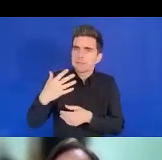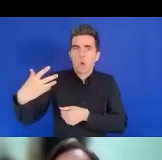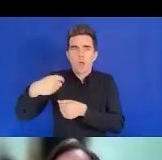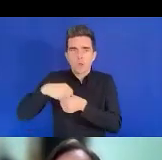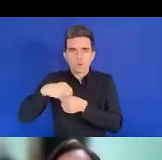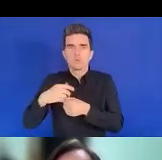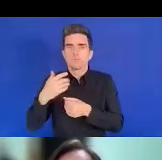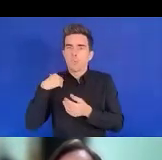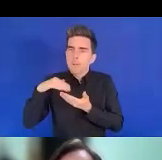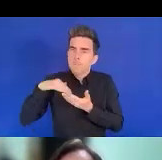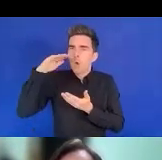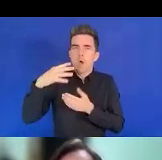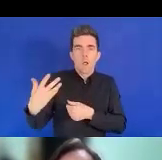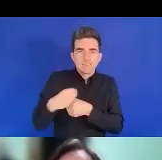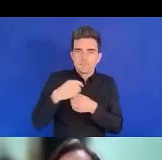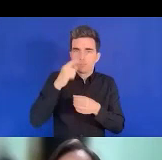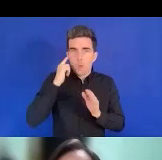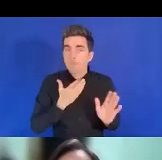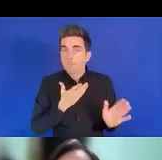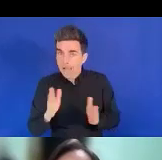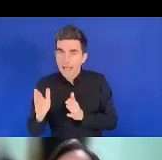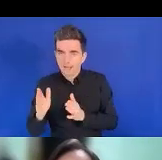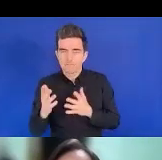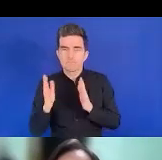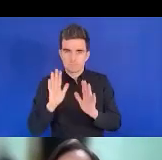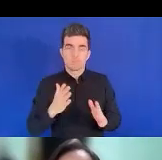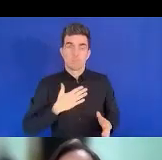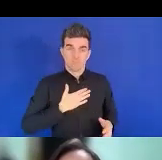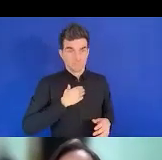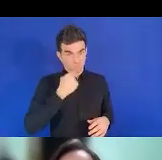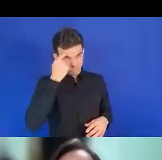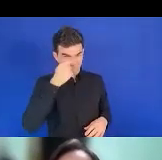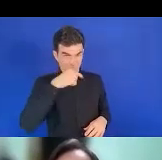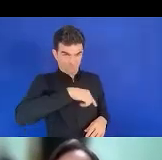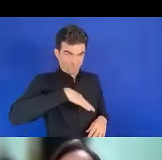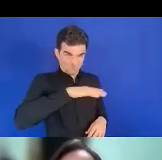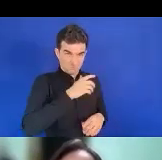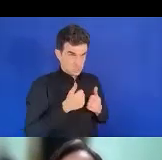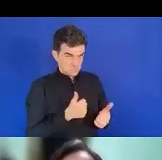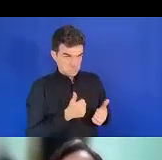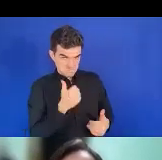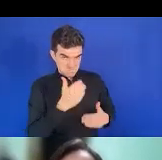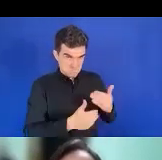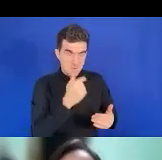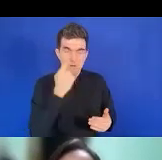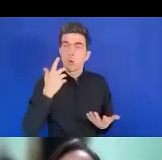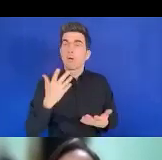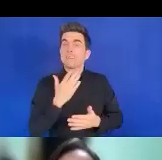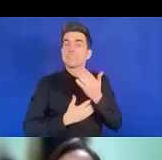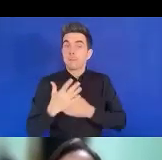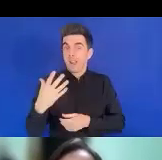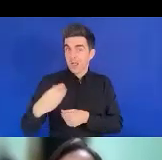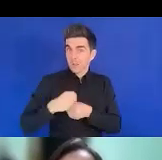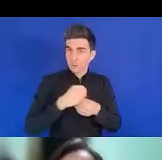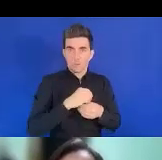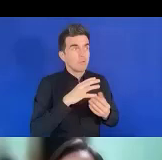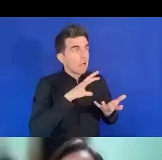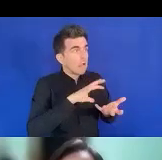a eu beaucoup de progrès dans la réduction des risques des catastrophes. Cependant,